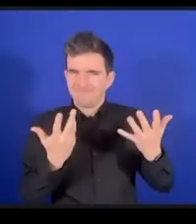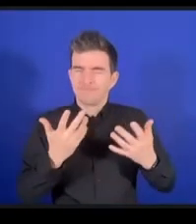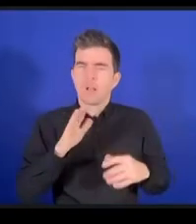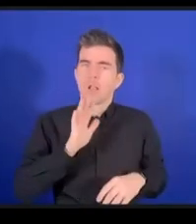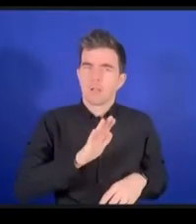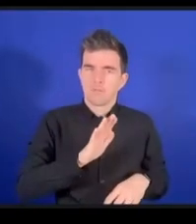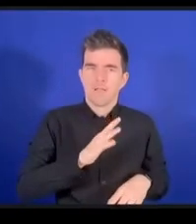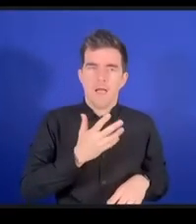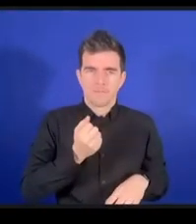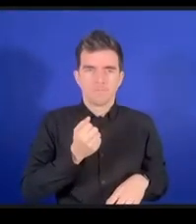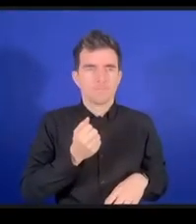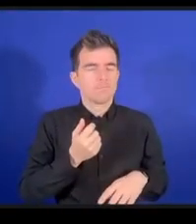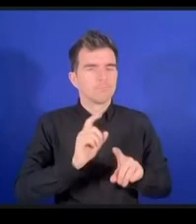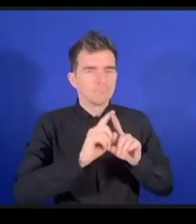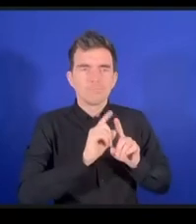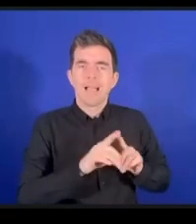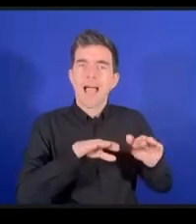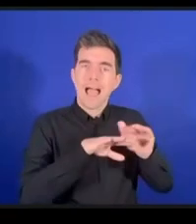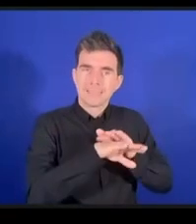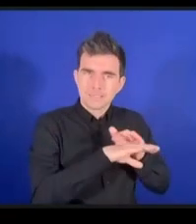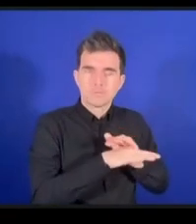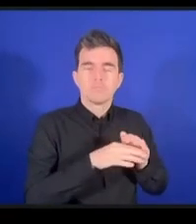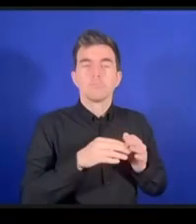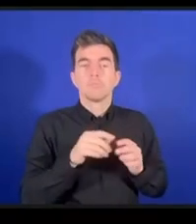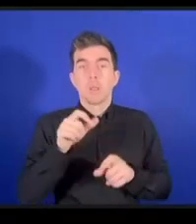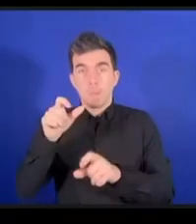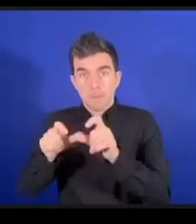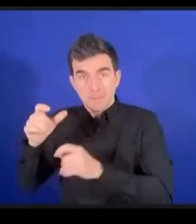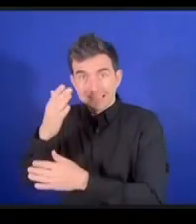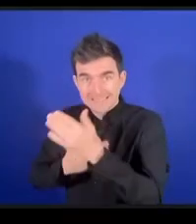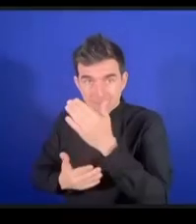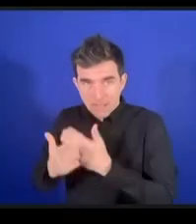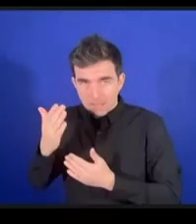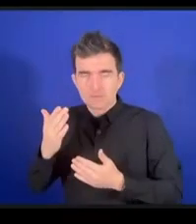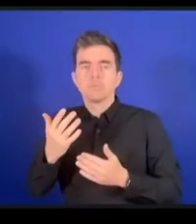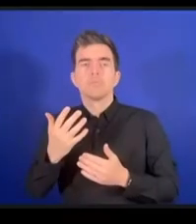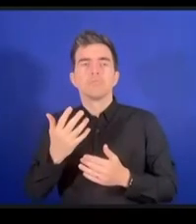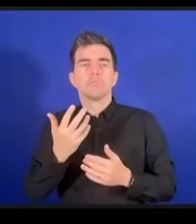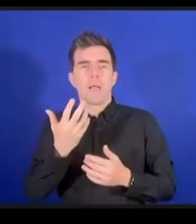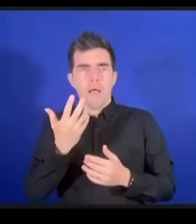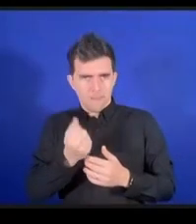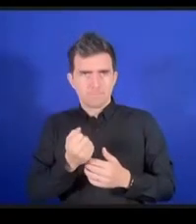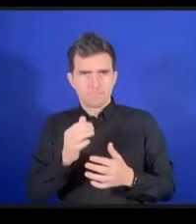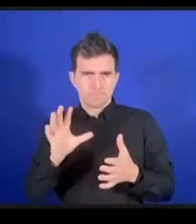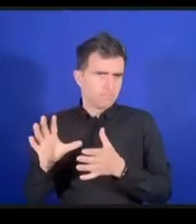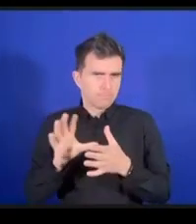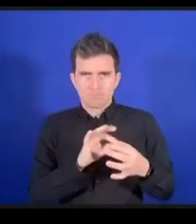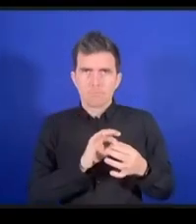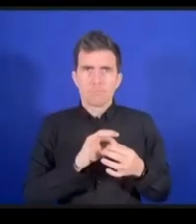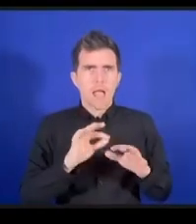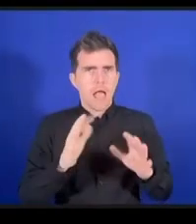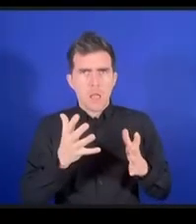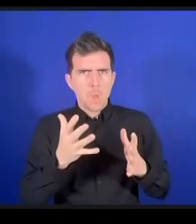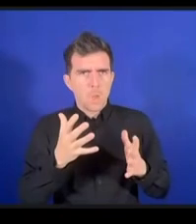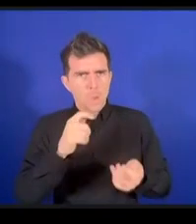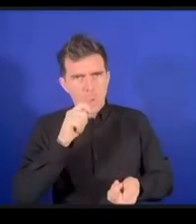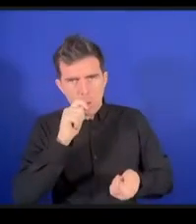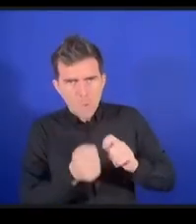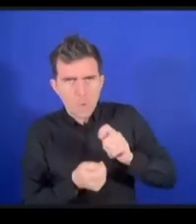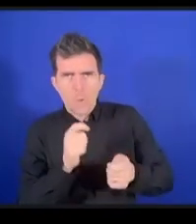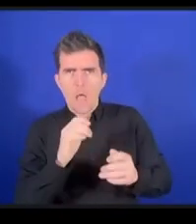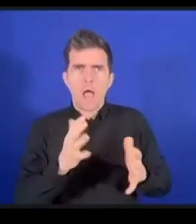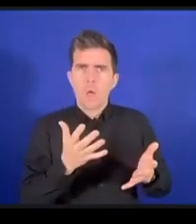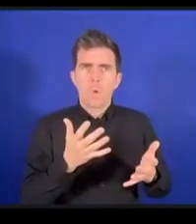方障害を持っている方に対するアクセサビリティということですがモハメットさんが